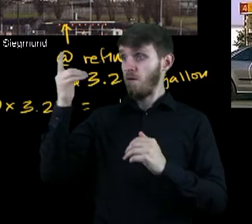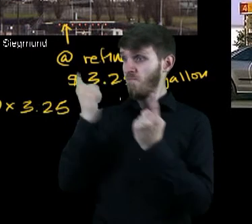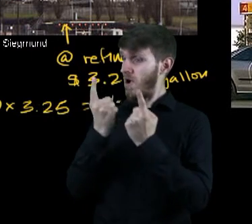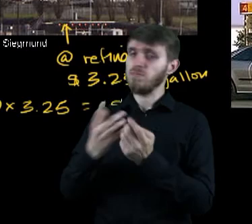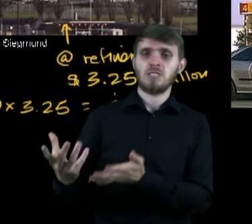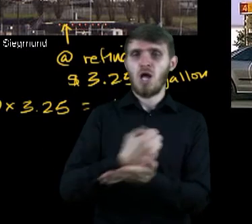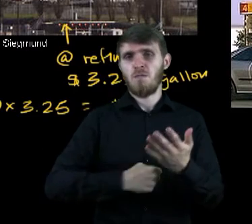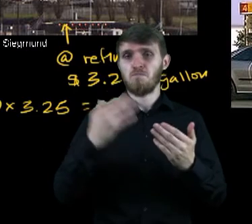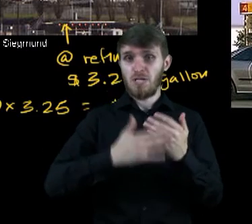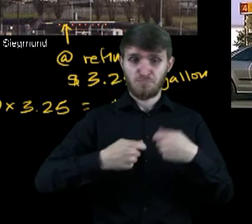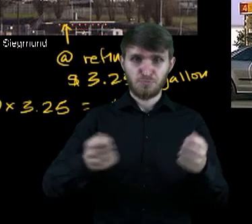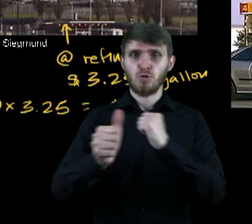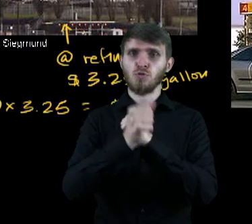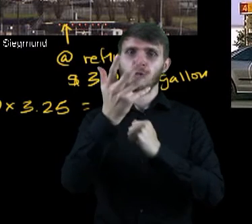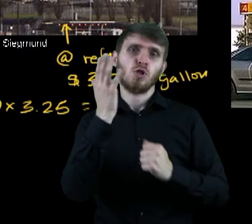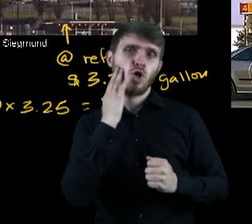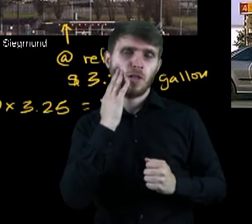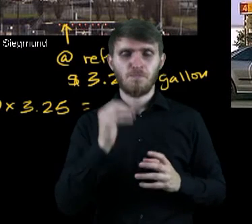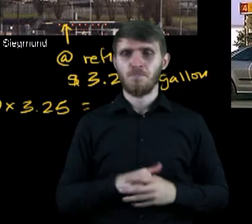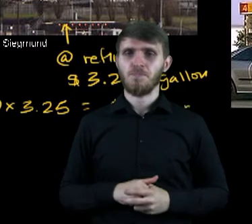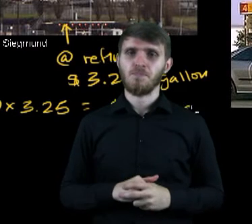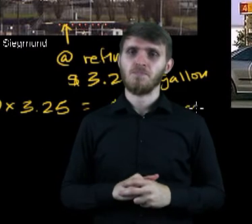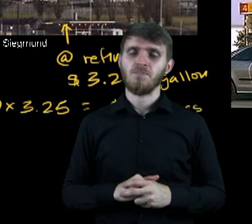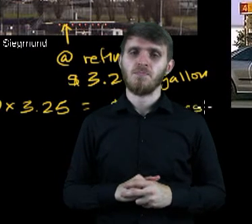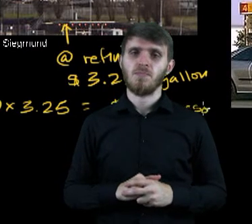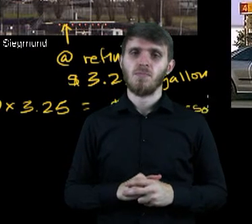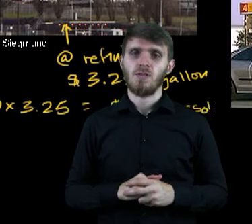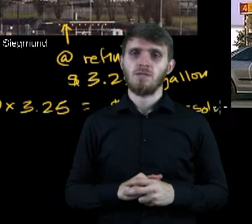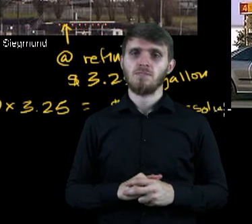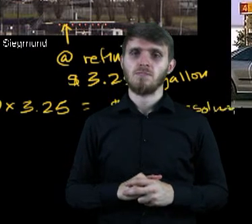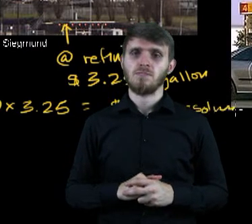A więc rafineria otrzyma za benzynę 65 dolarów.